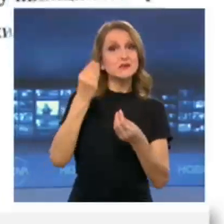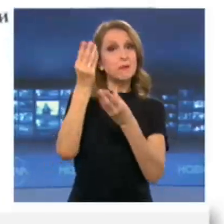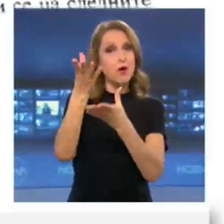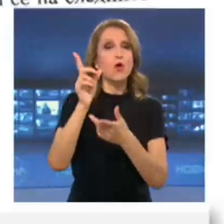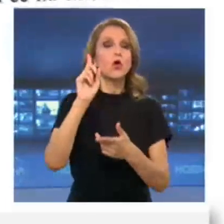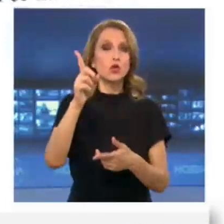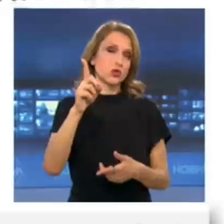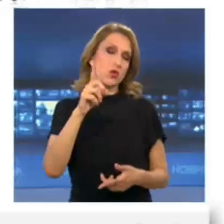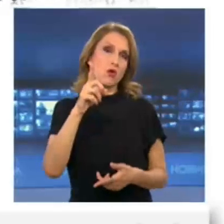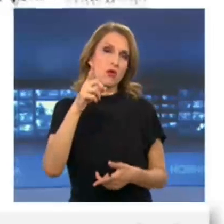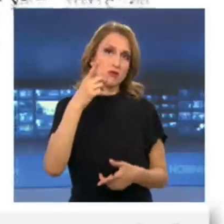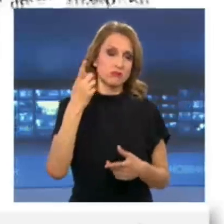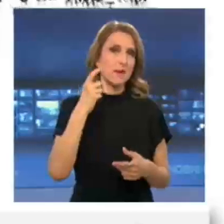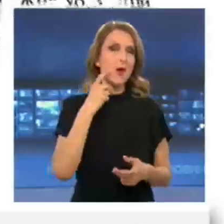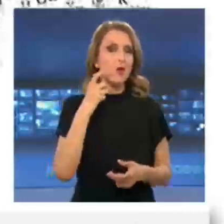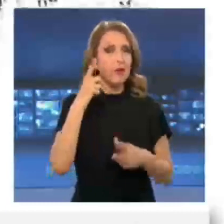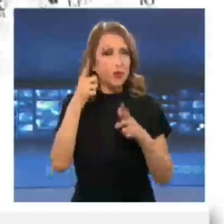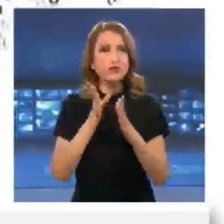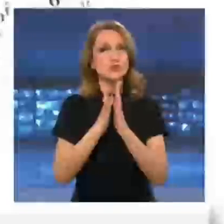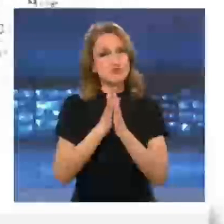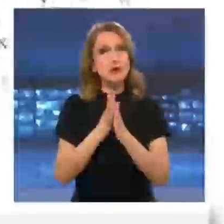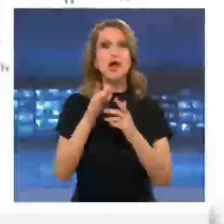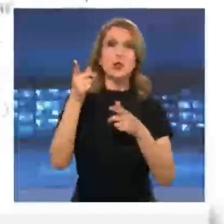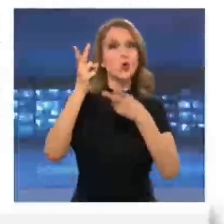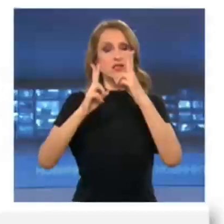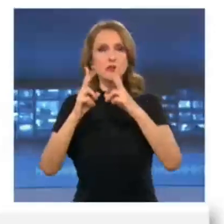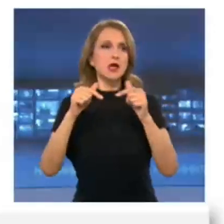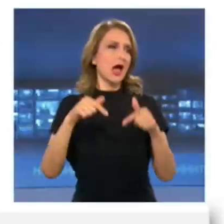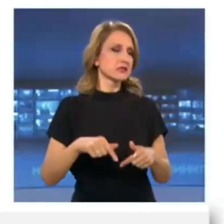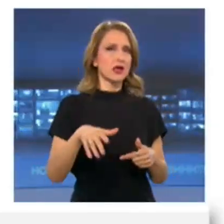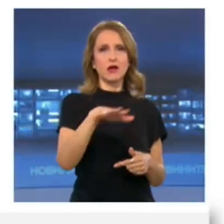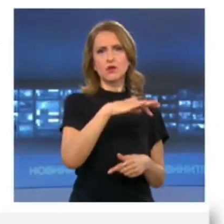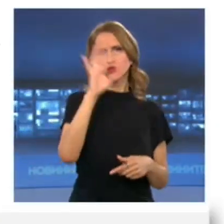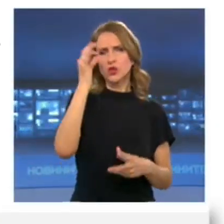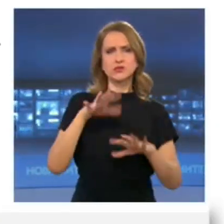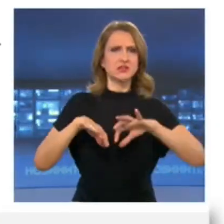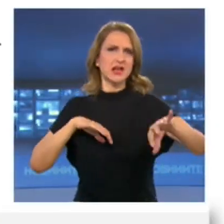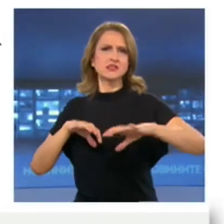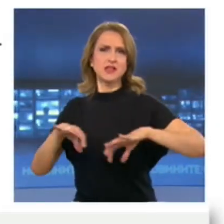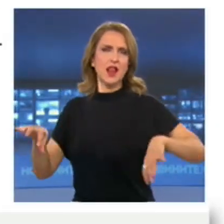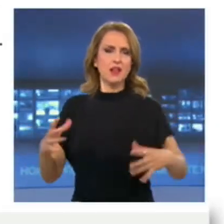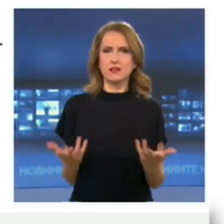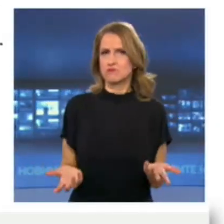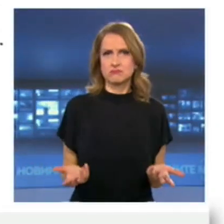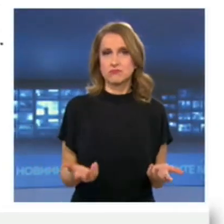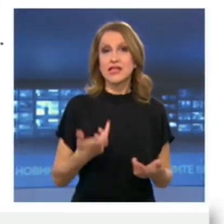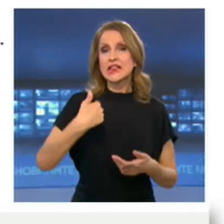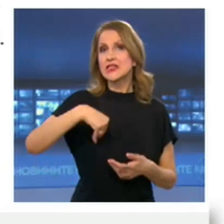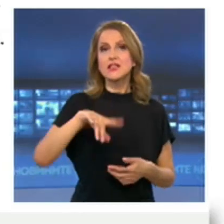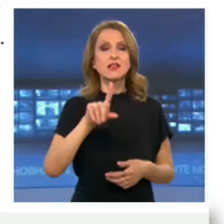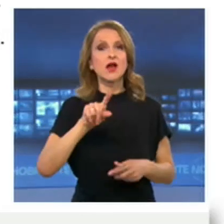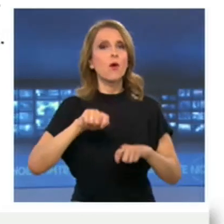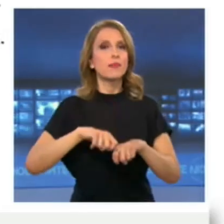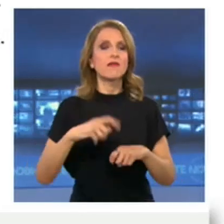са своите ученици след 12 години заедно в клас. И сега обаче те са разделени в желанията си. Цялото това нещо не го правим единствено заради нас.